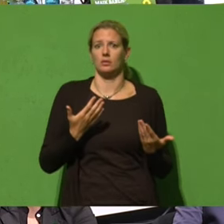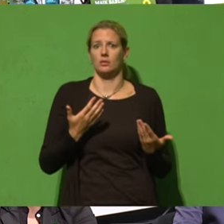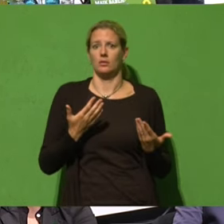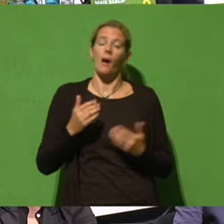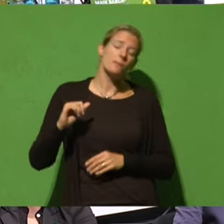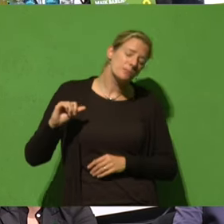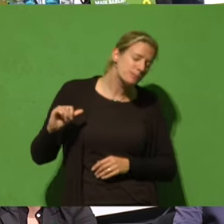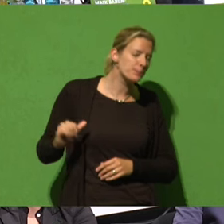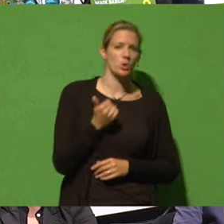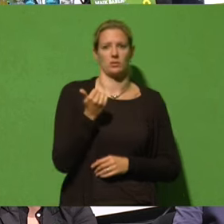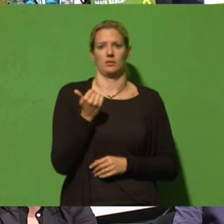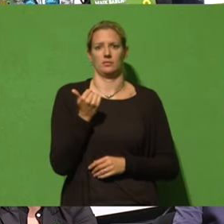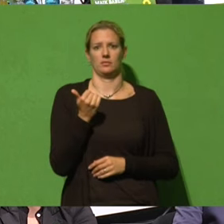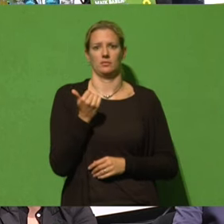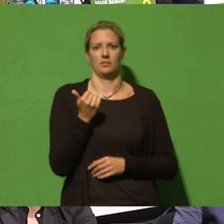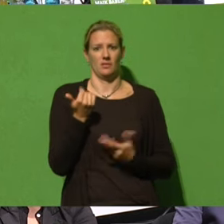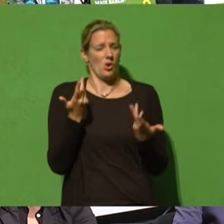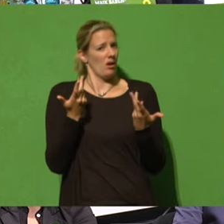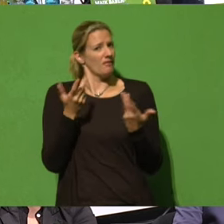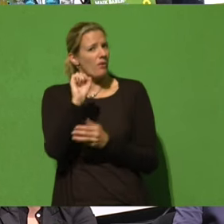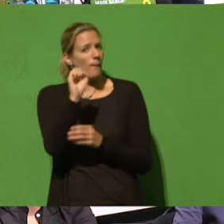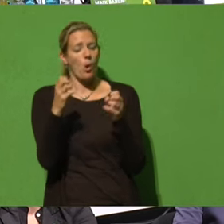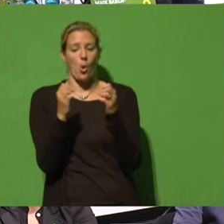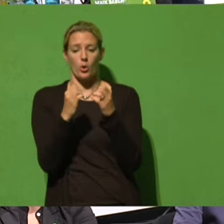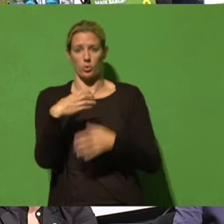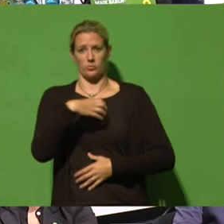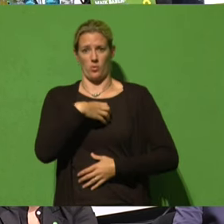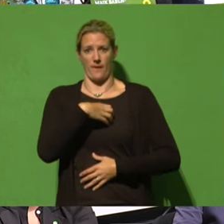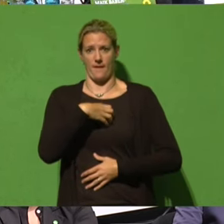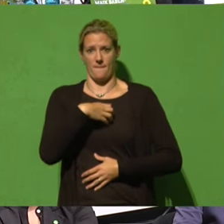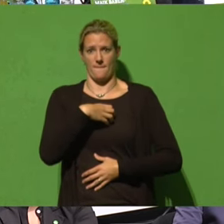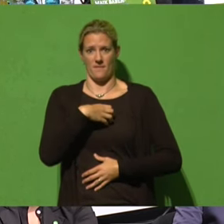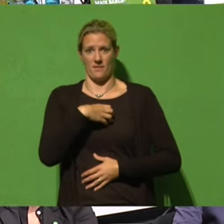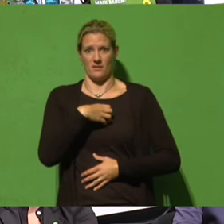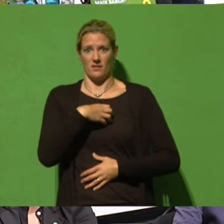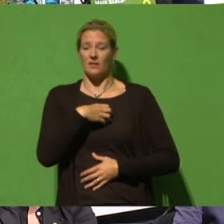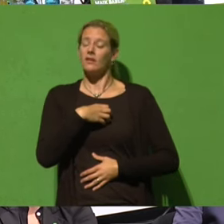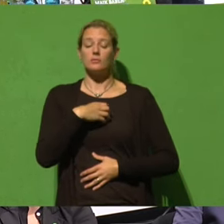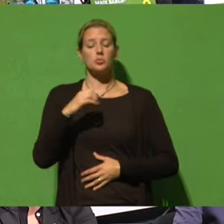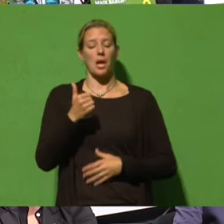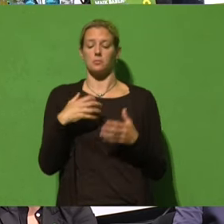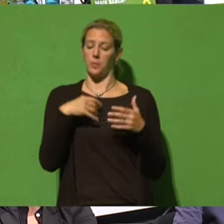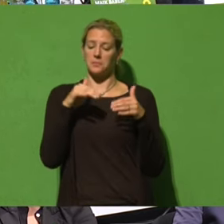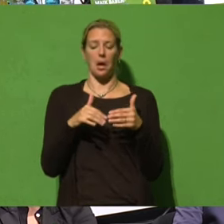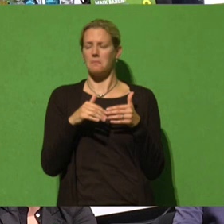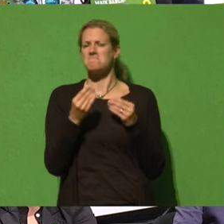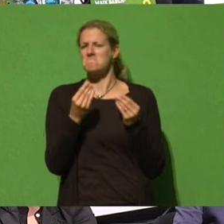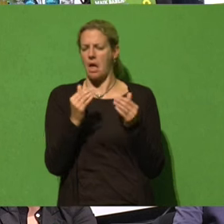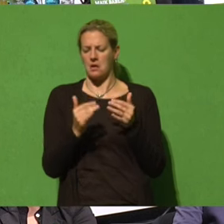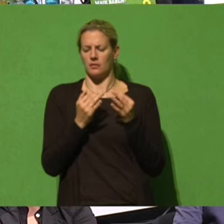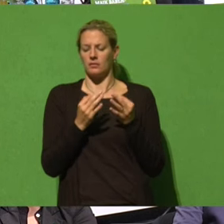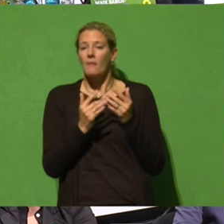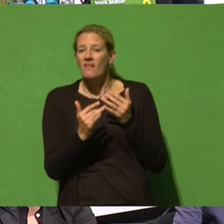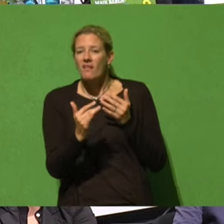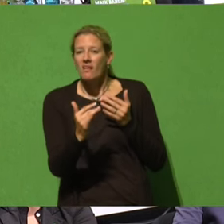insbesondere, da ökologische Probleme sehr, sehr lange brauchen, bis sie hart wirken. Was insbesondere Rettung braucht, sind